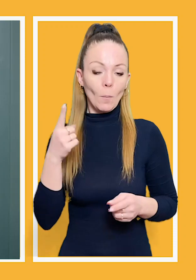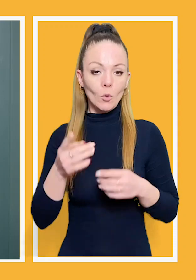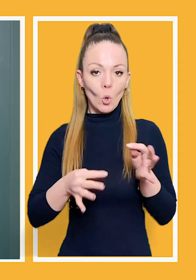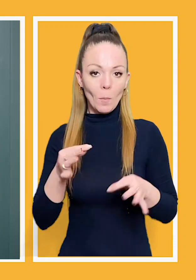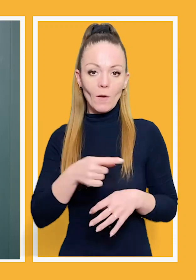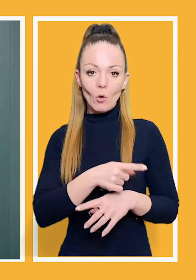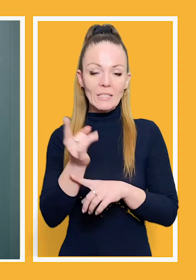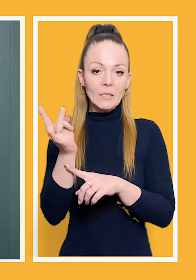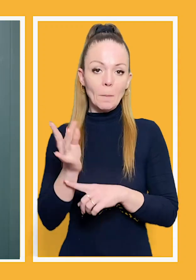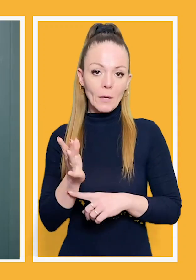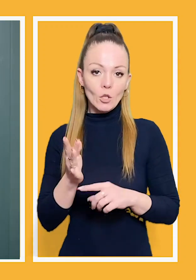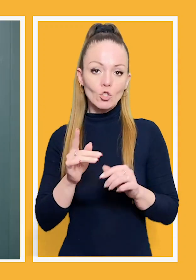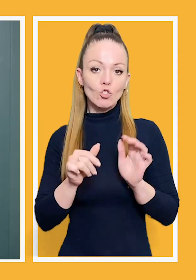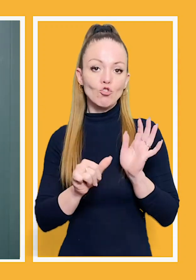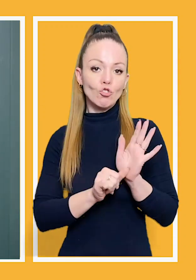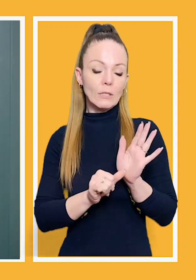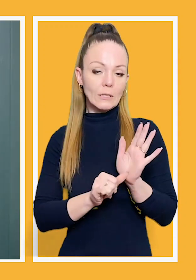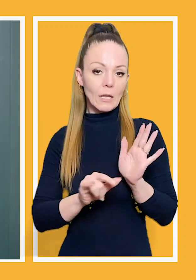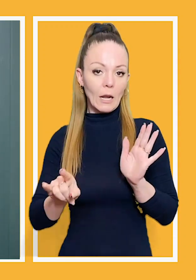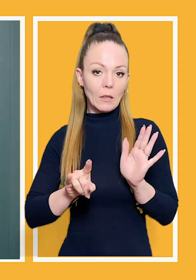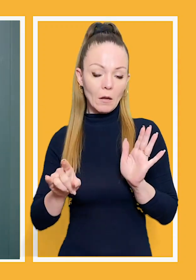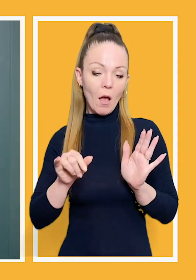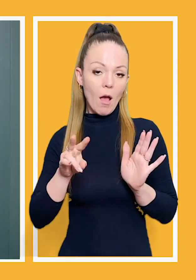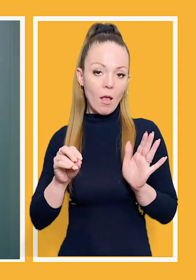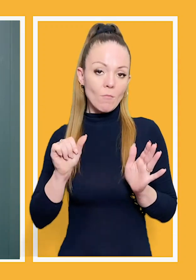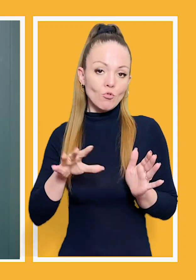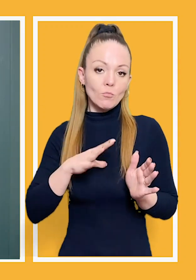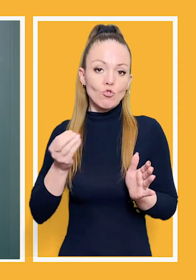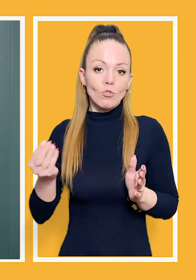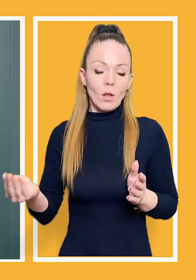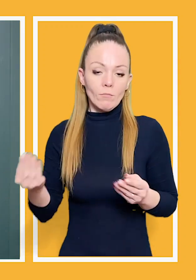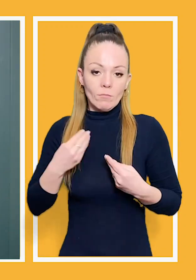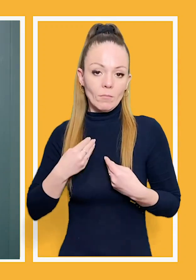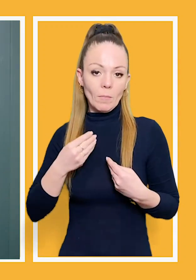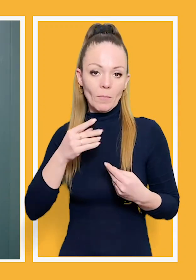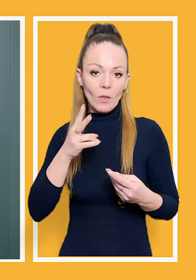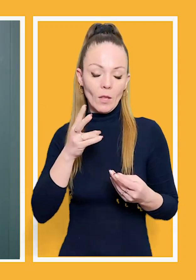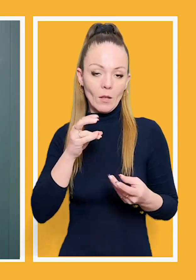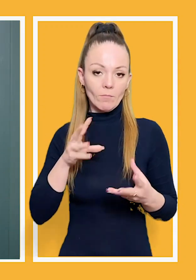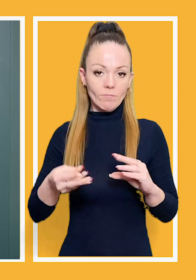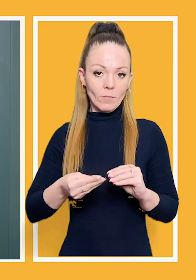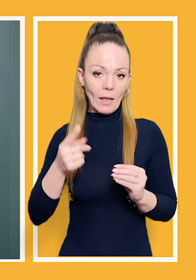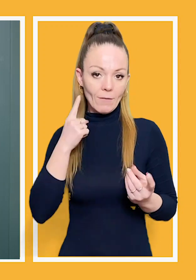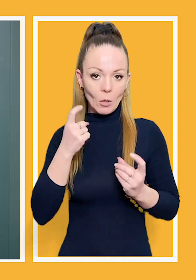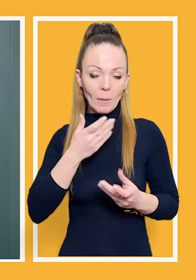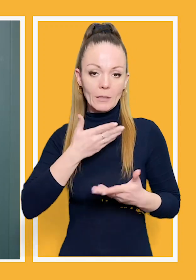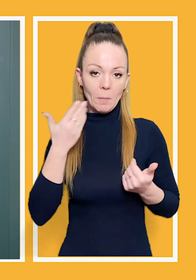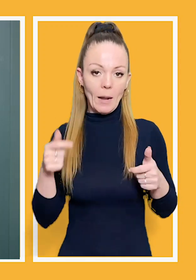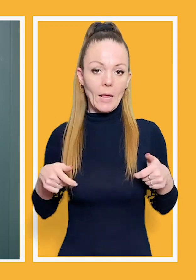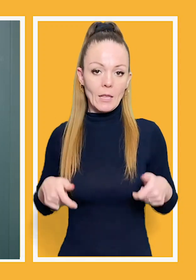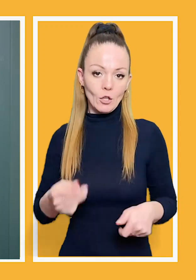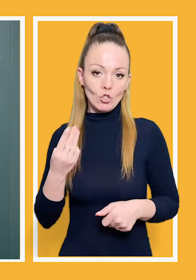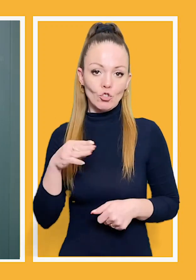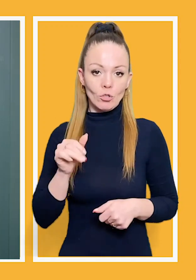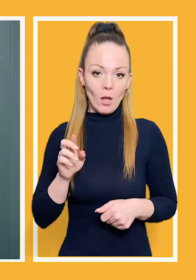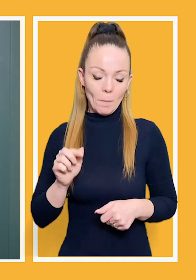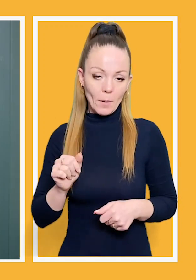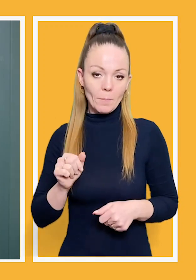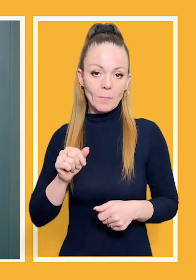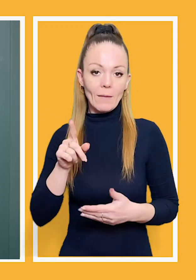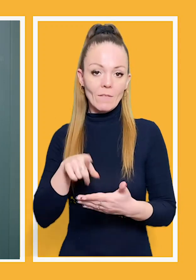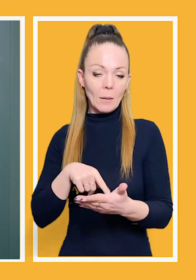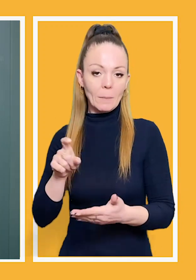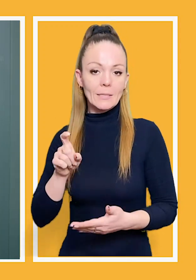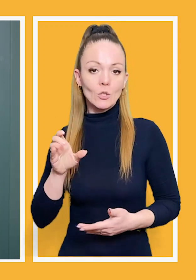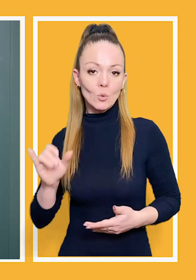даними, які оприлюднені повітряні сили, протягом доби вони збили щонайменше 6 літаків. І ця інформація могла ще не встигнути потрапити в